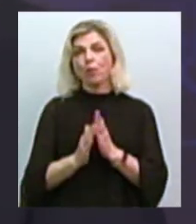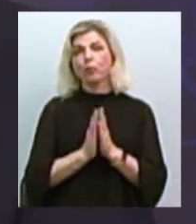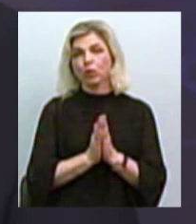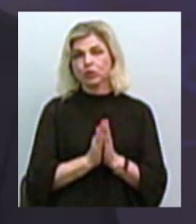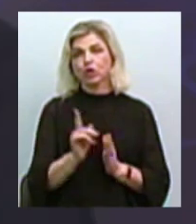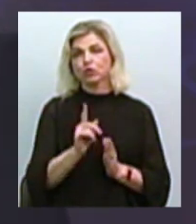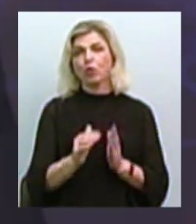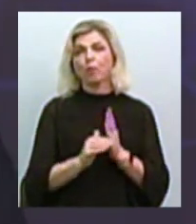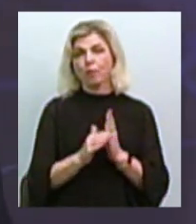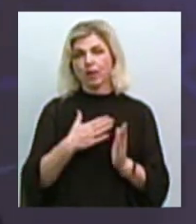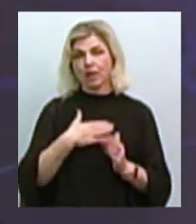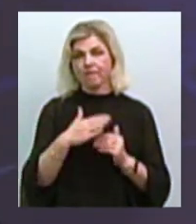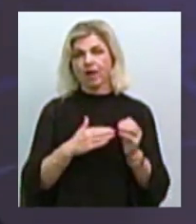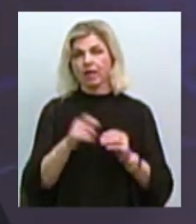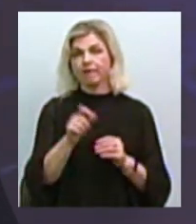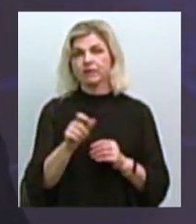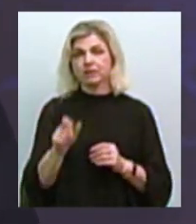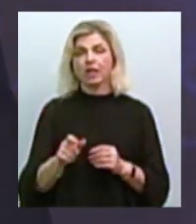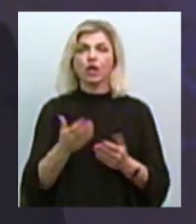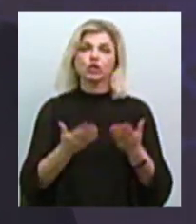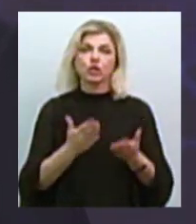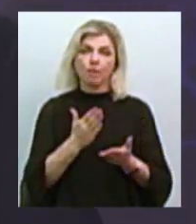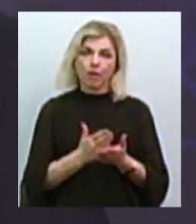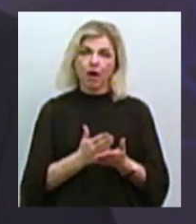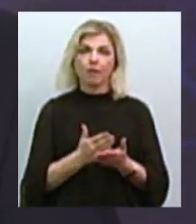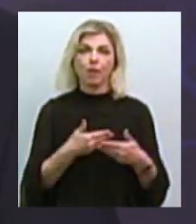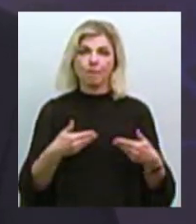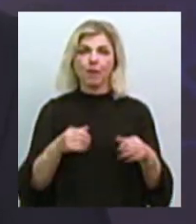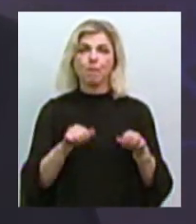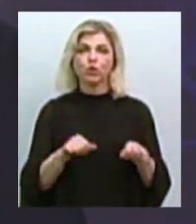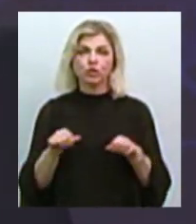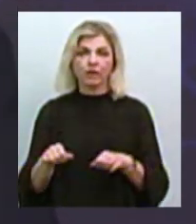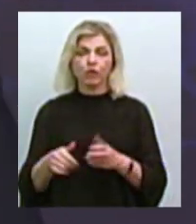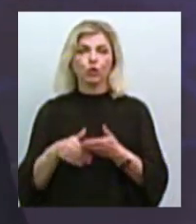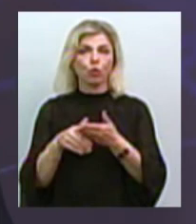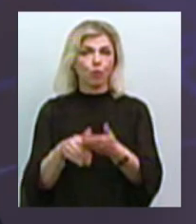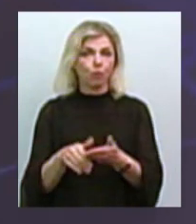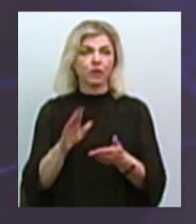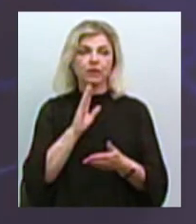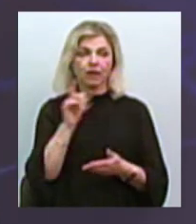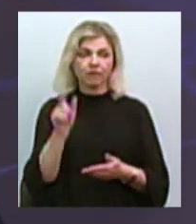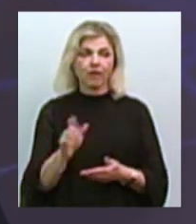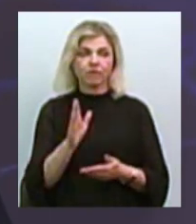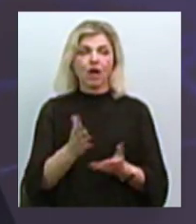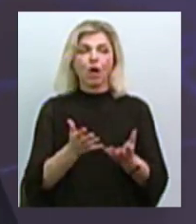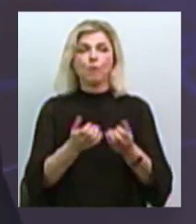допомогою до наших фахівців, тому плані, чи маємо ми на сьогодні можливість допомогти їй в плані підтвердження того